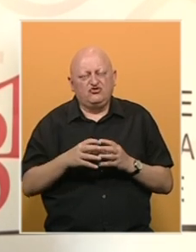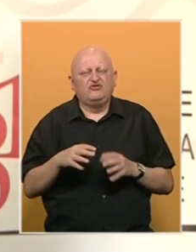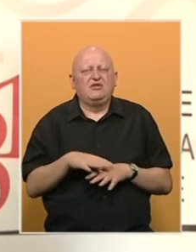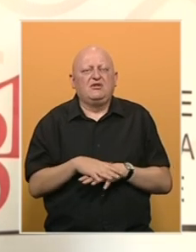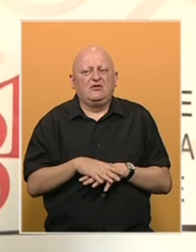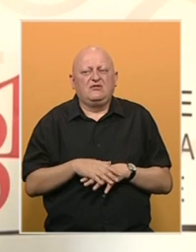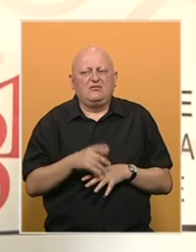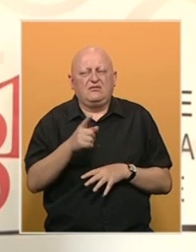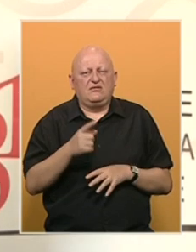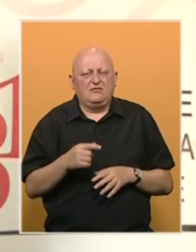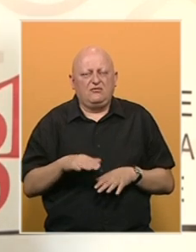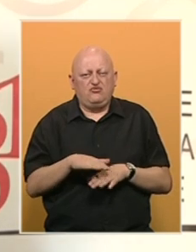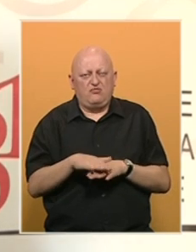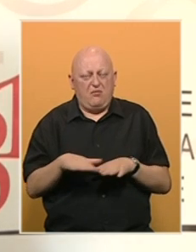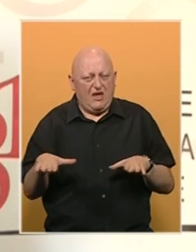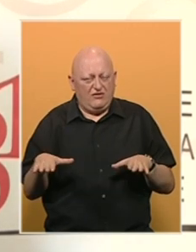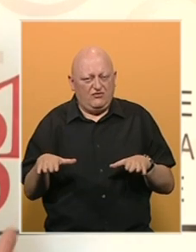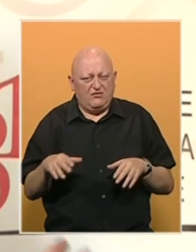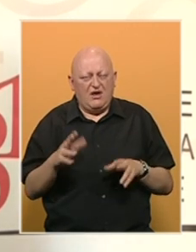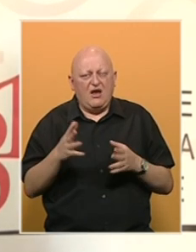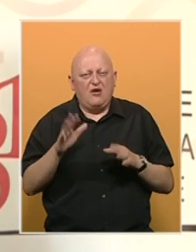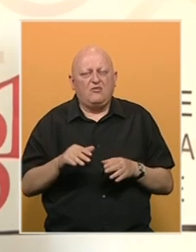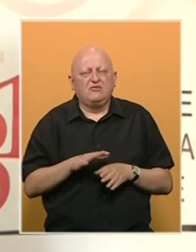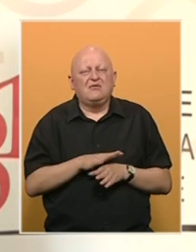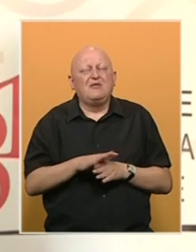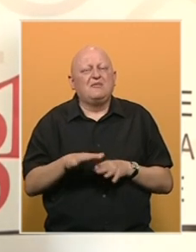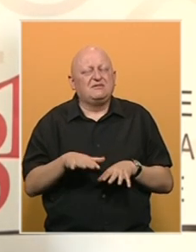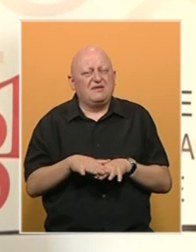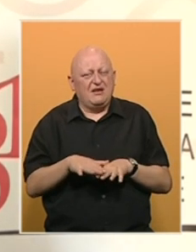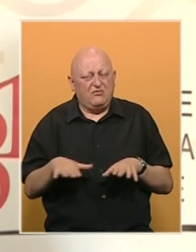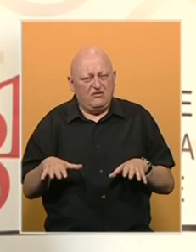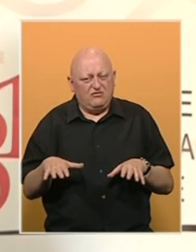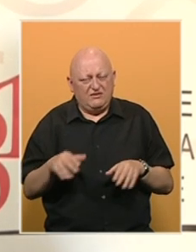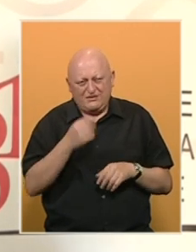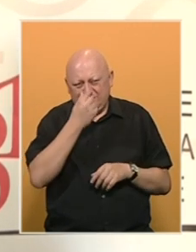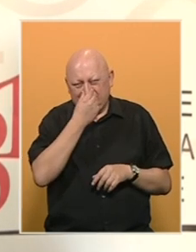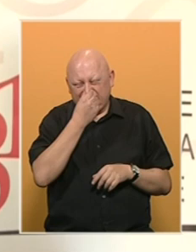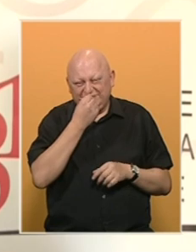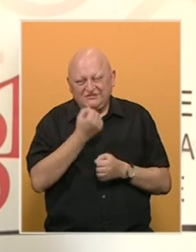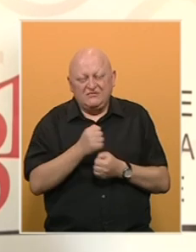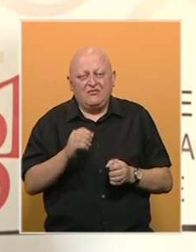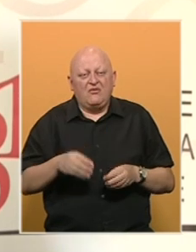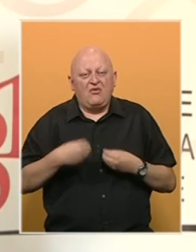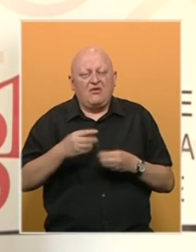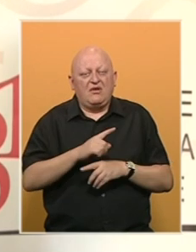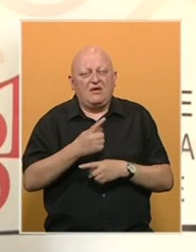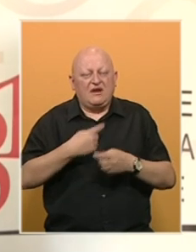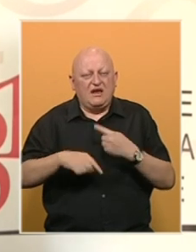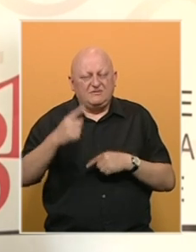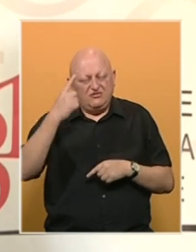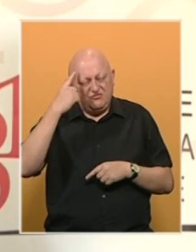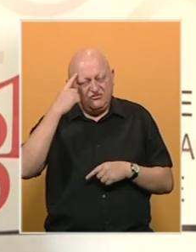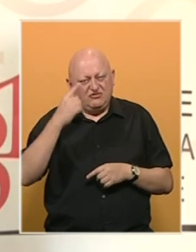mreža. To je da budu platforma, ako je moguće, besplatna platforma za slobodu govora, razmjene umišljenja,